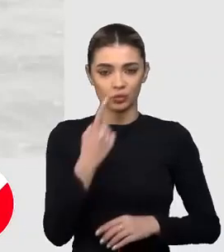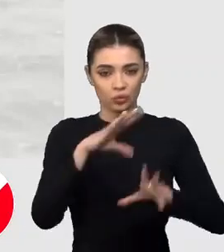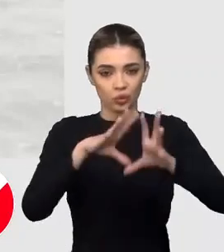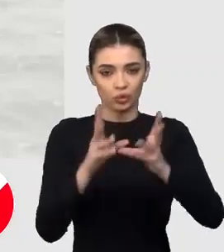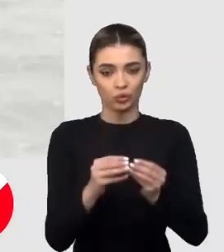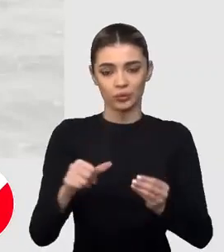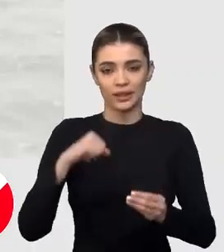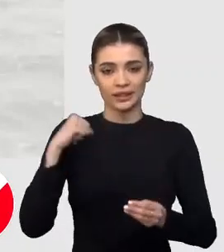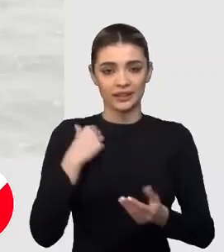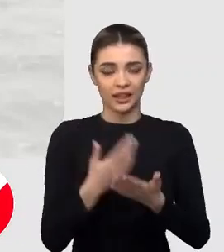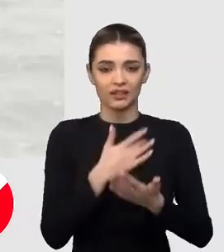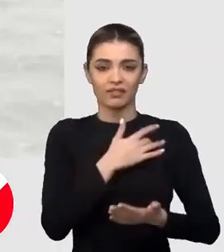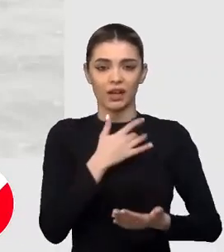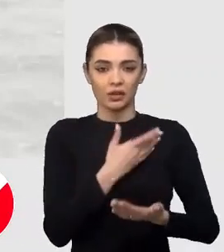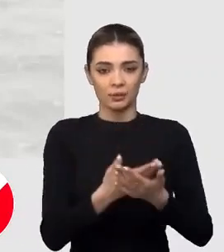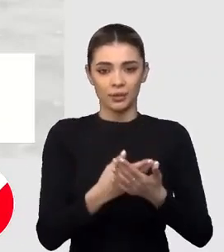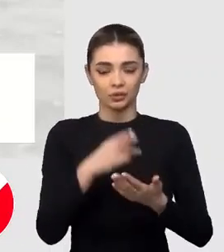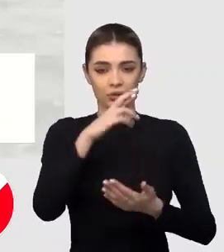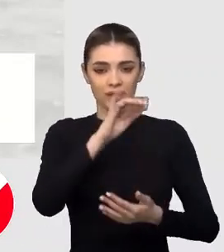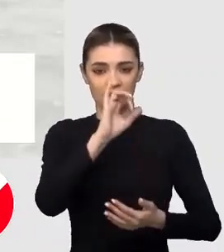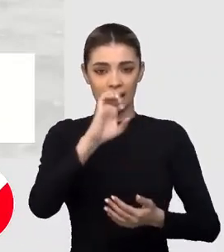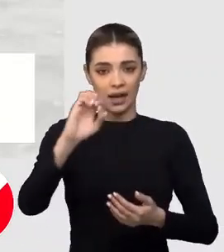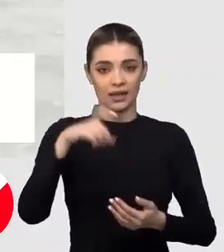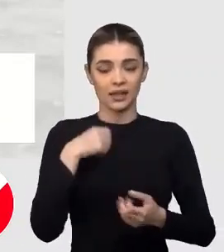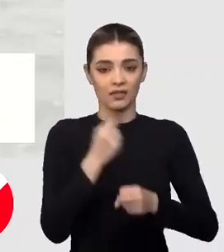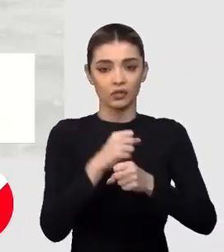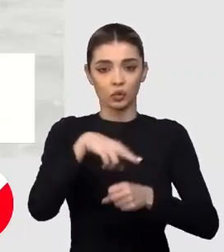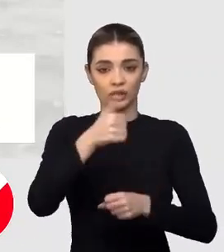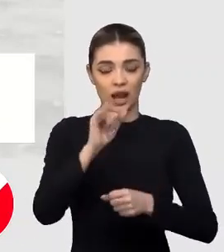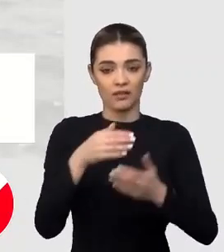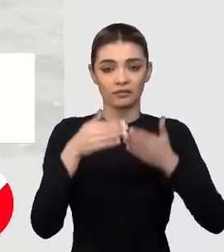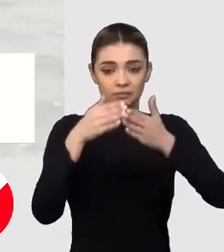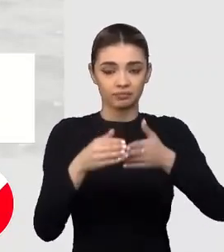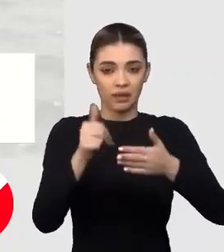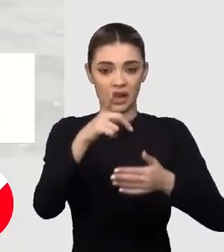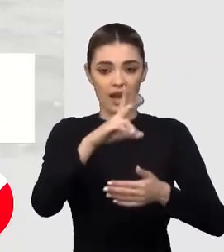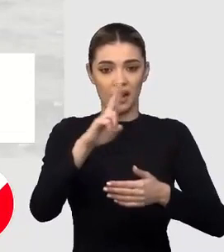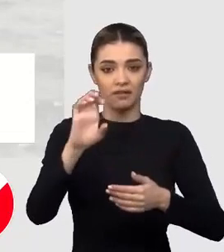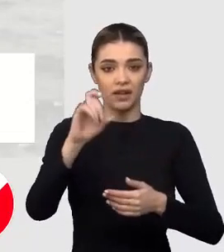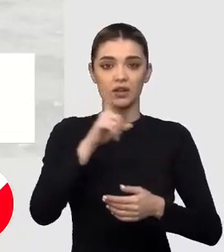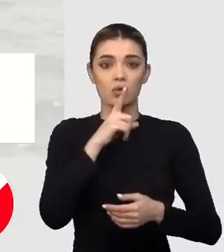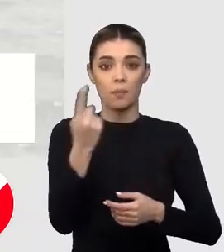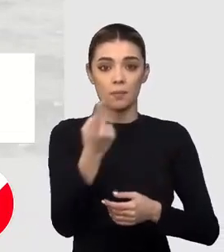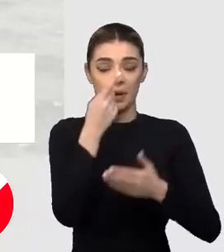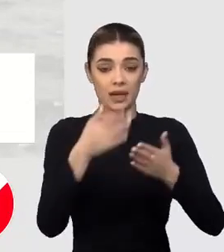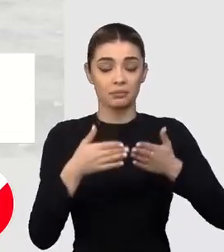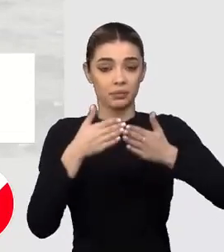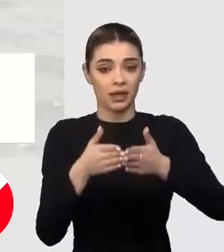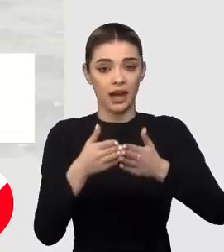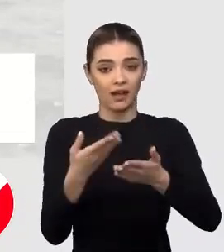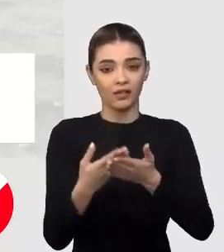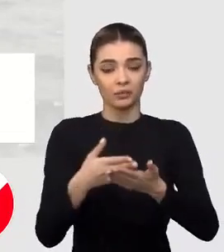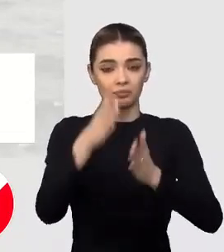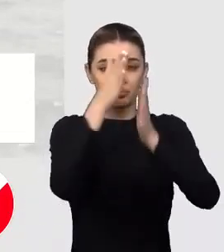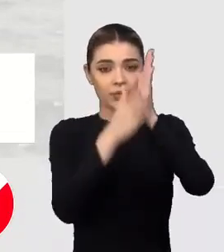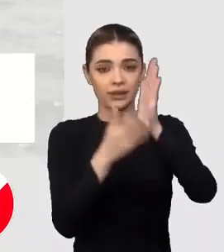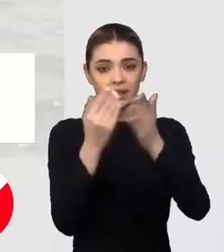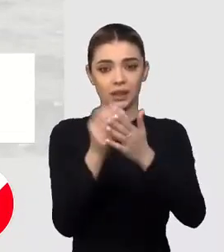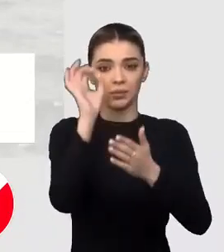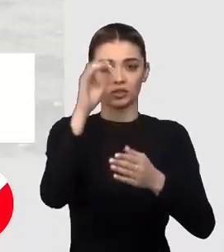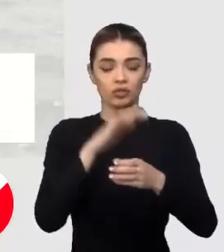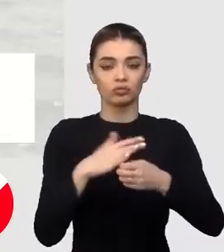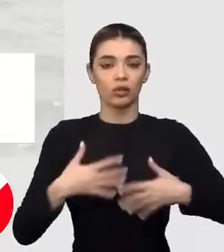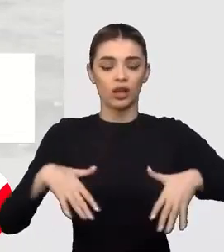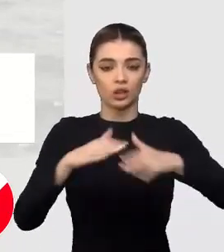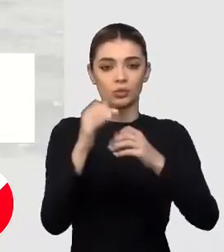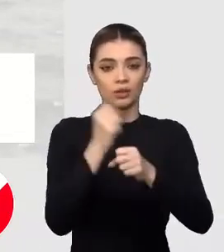Un grup de studenți la inginerie de la Universitatea Rai s-au dezvoltat nava Alive. Este prima barcă cu pânze complet autonomă din